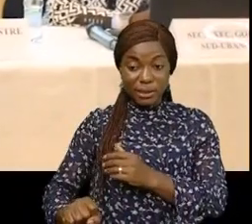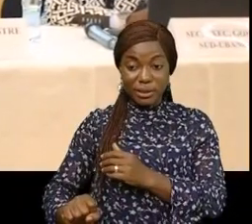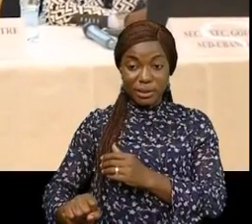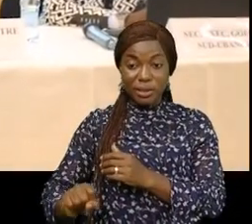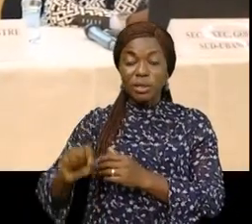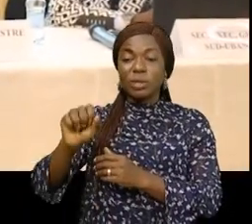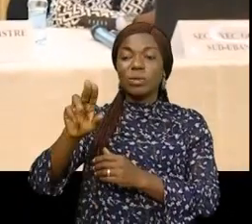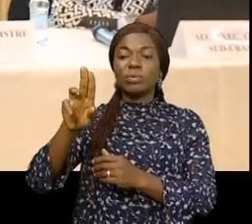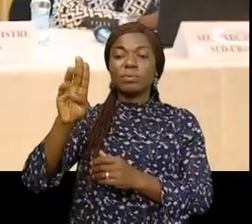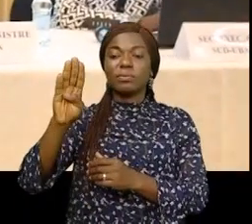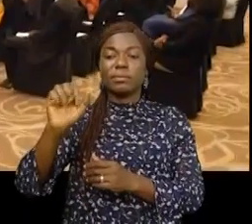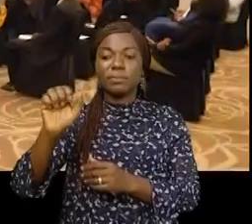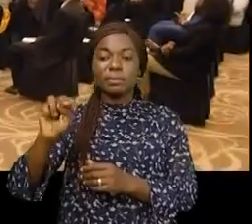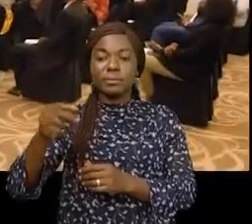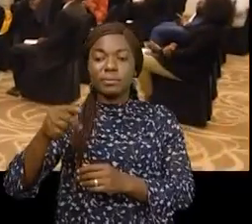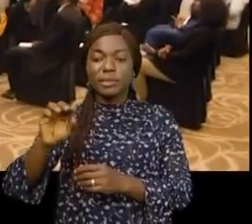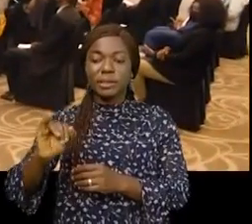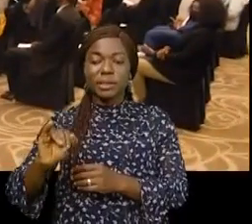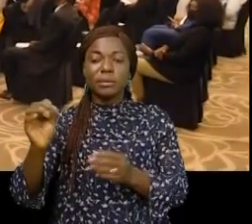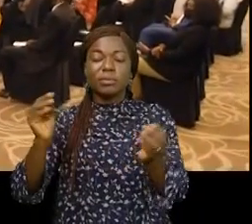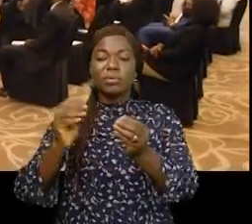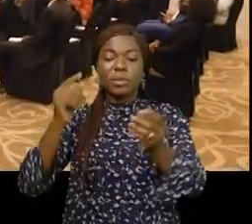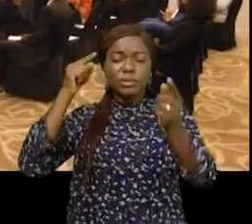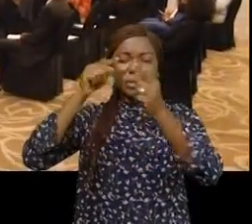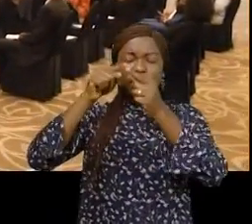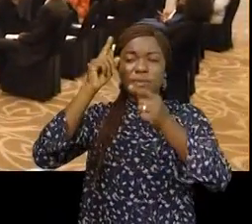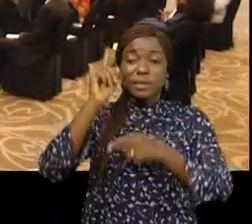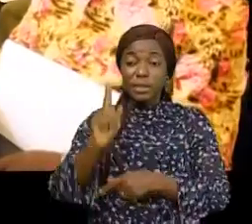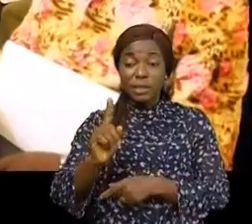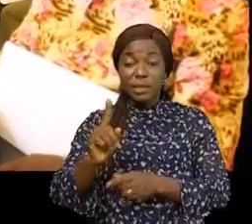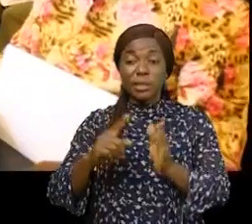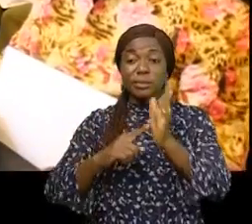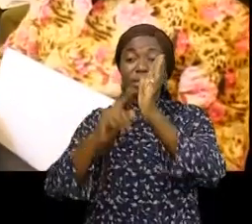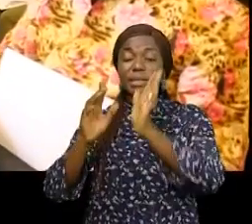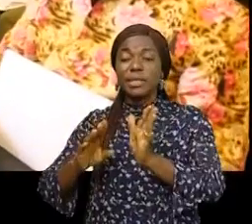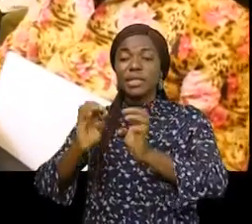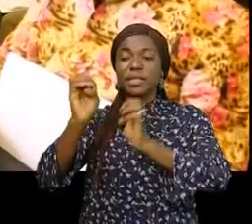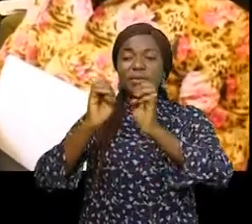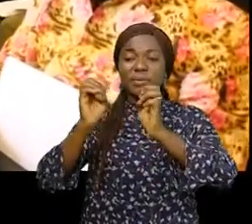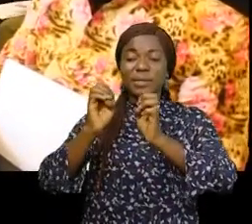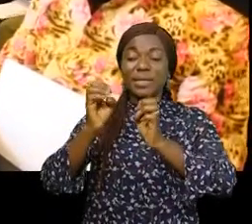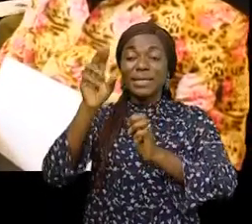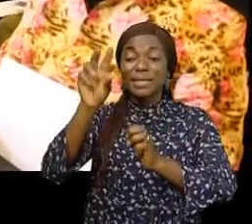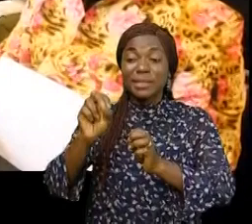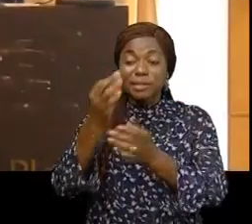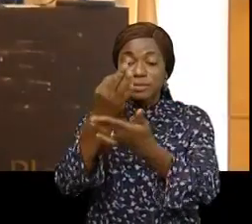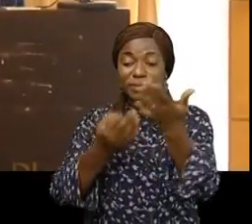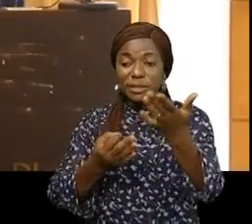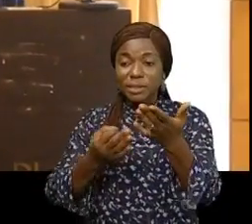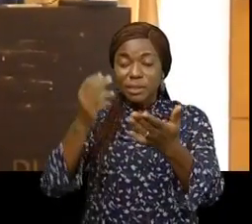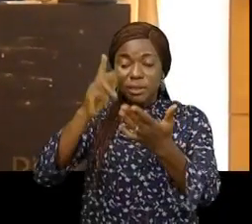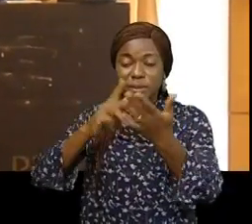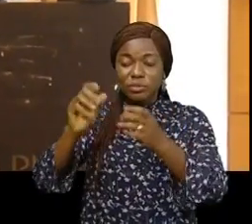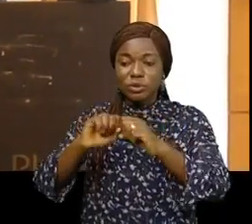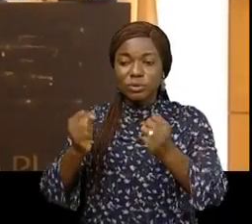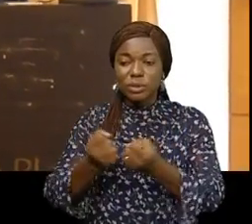BNUD, tous poursuivent un seul objectif, celui de présenter et de valider 30 fiches de projets sociaux. Des documents